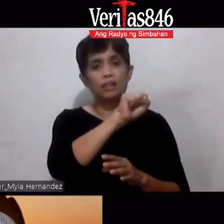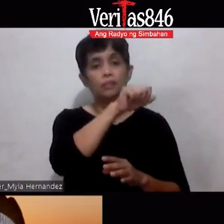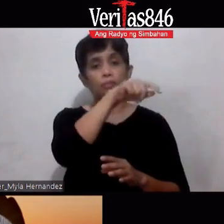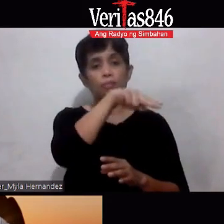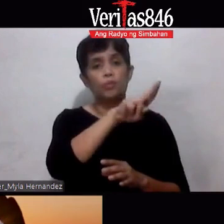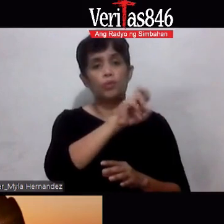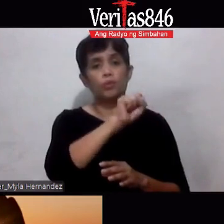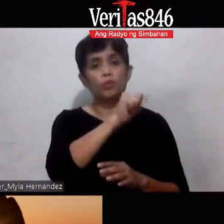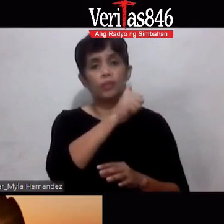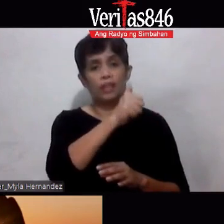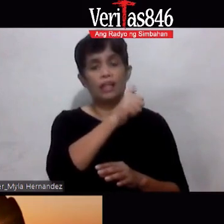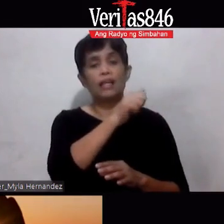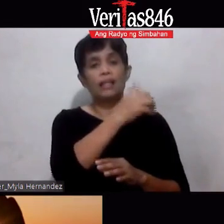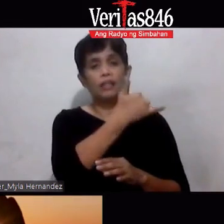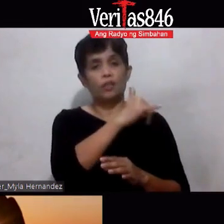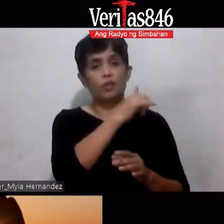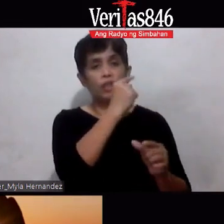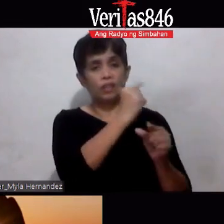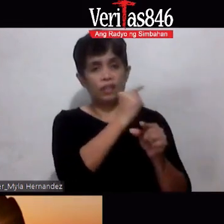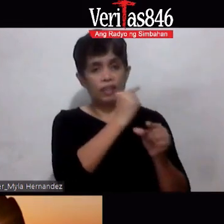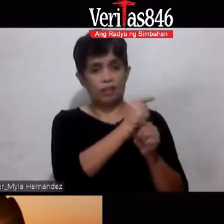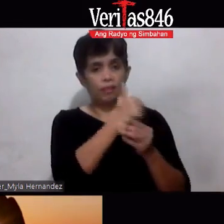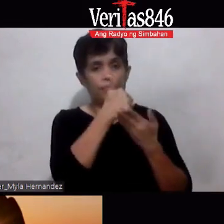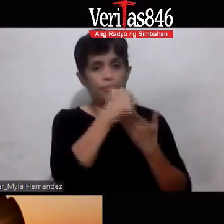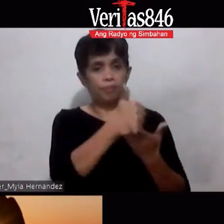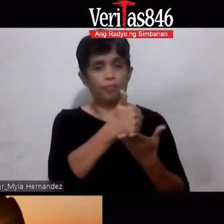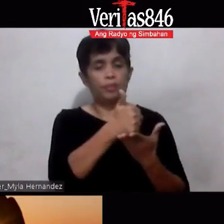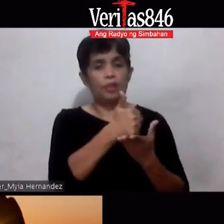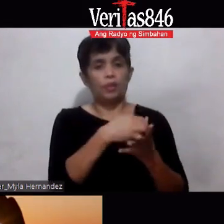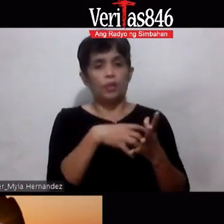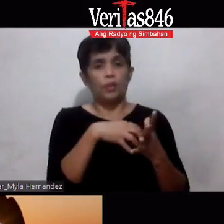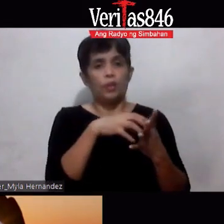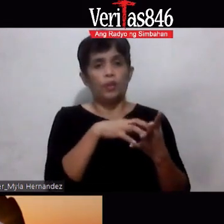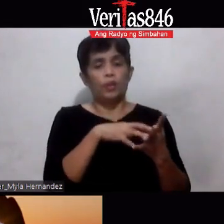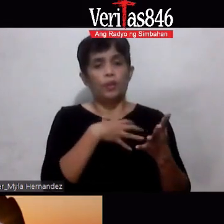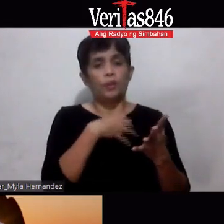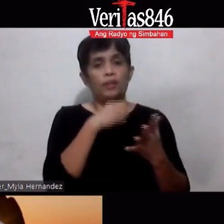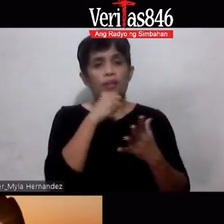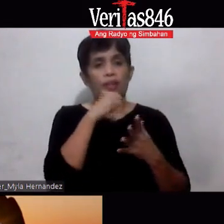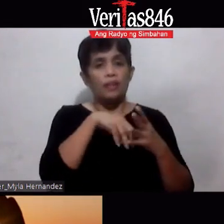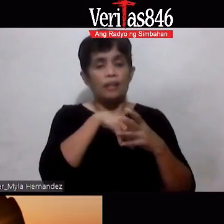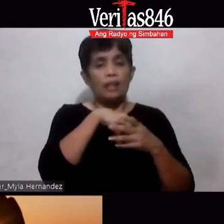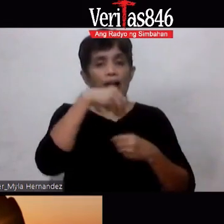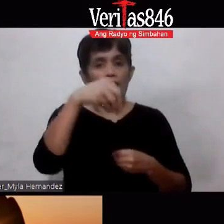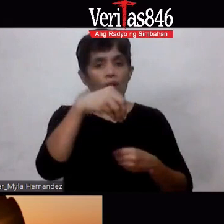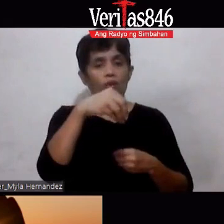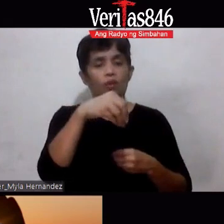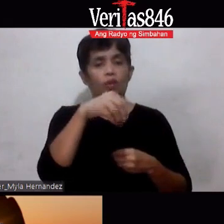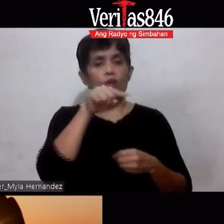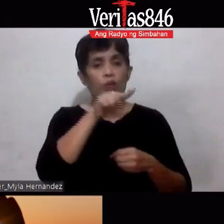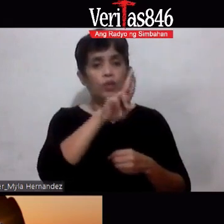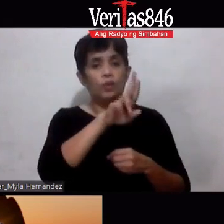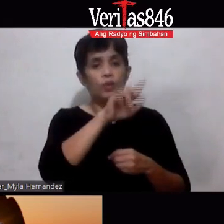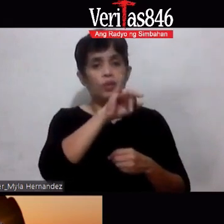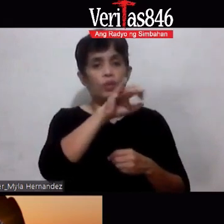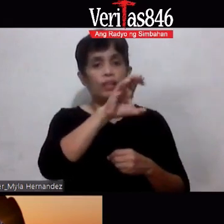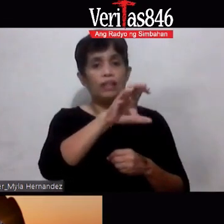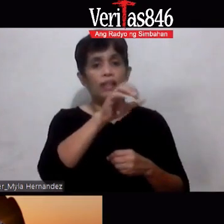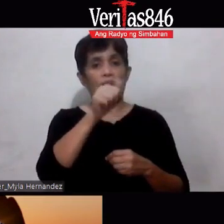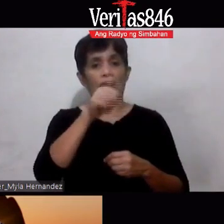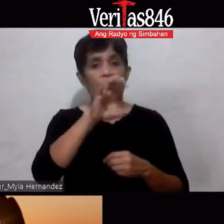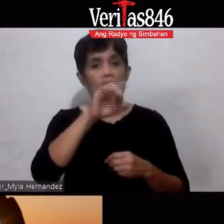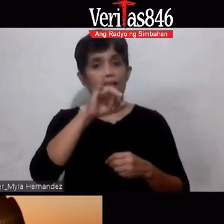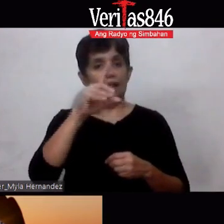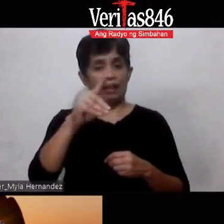nakakatulong para maipalabas ang labis na uric acid sa ating pangangatawan kung sobra yung uric acid